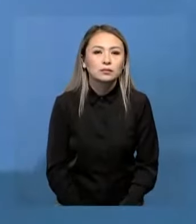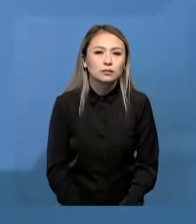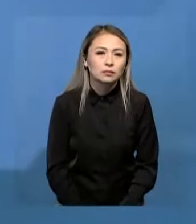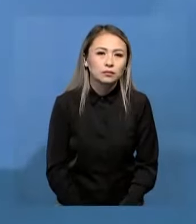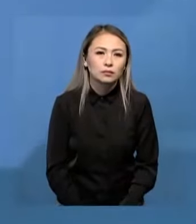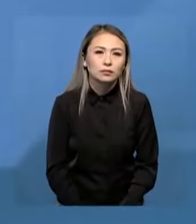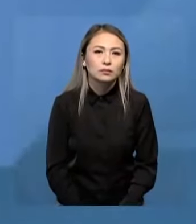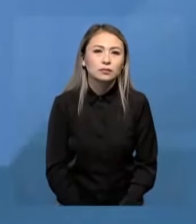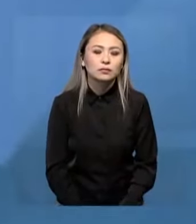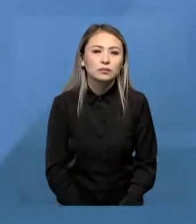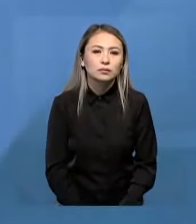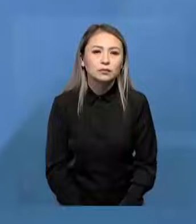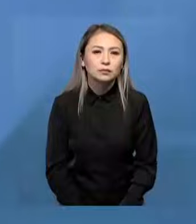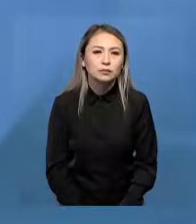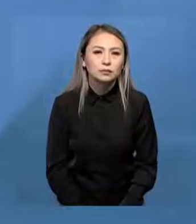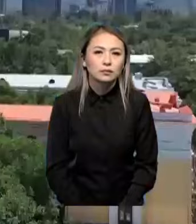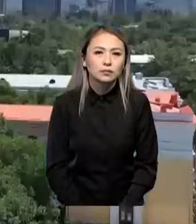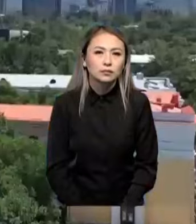әріптесім жалғайты.